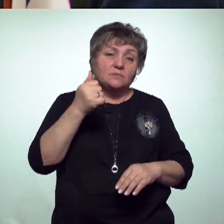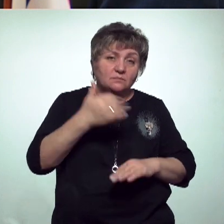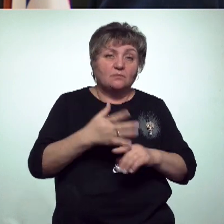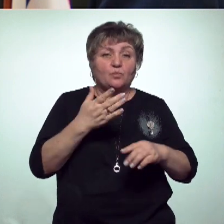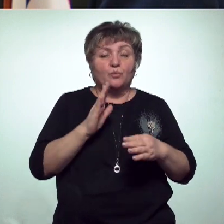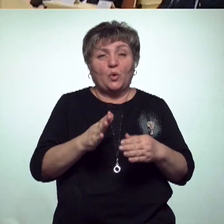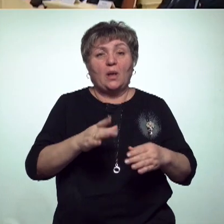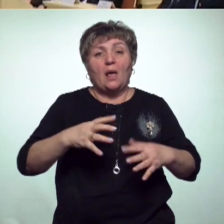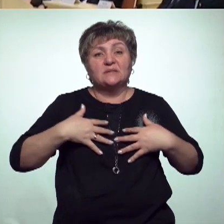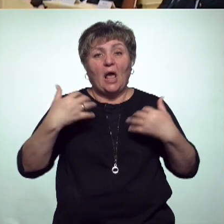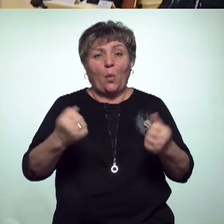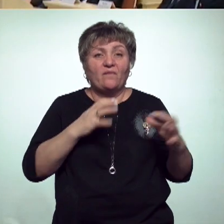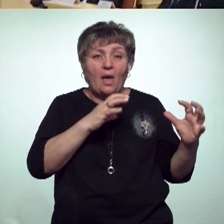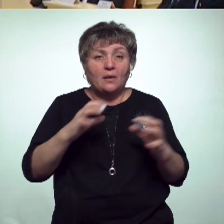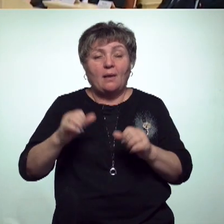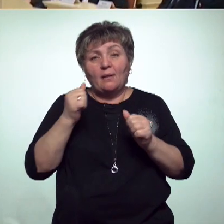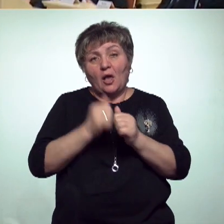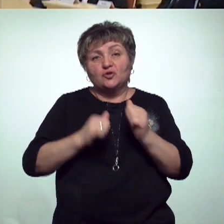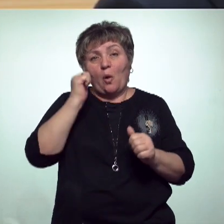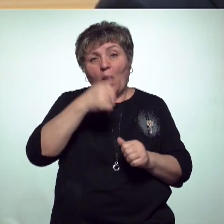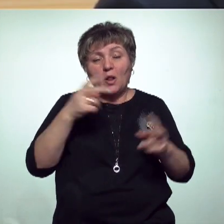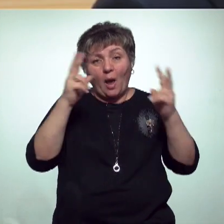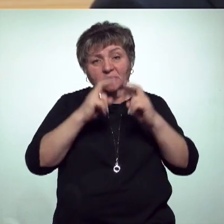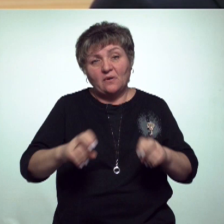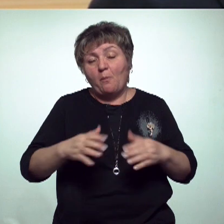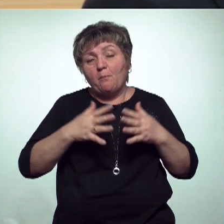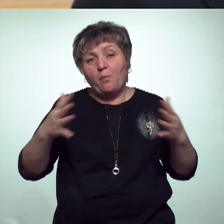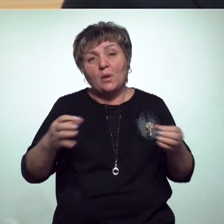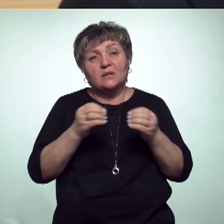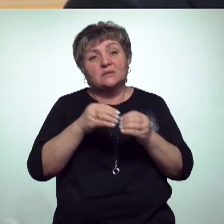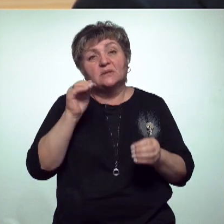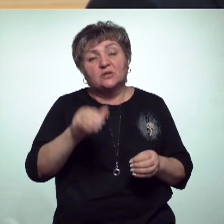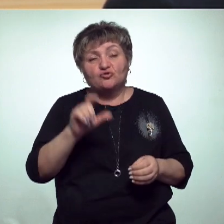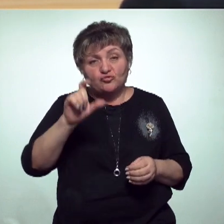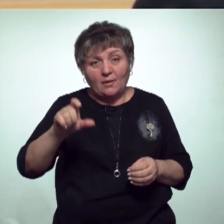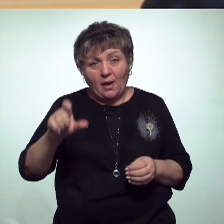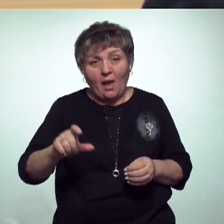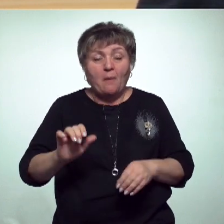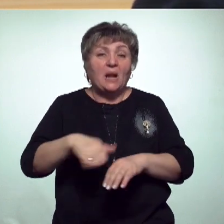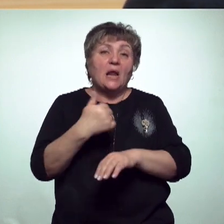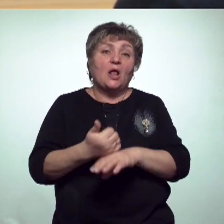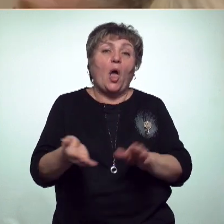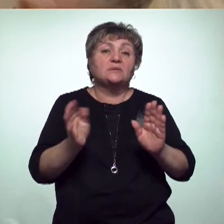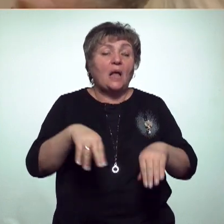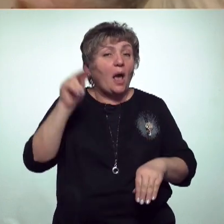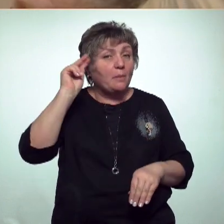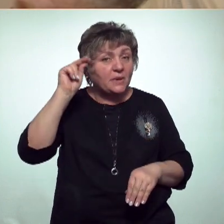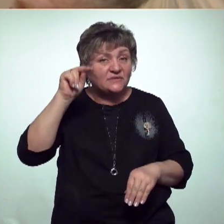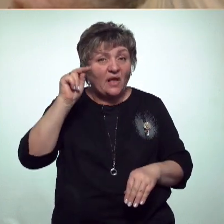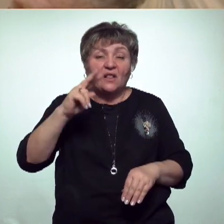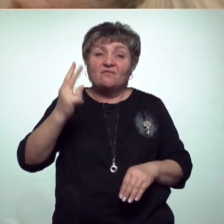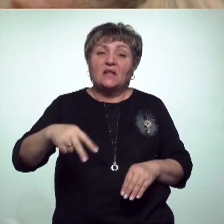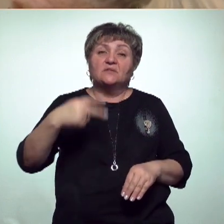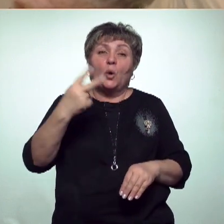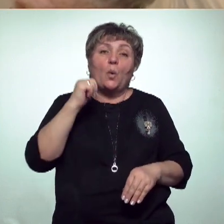репродуктивного здоровья, где ежегодно смогут проходить обследование более 10 тысяч человек. Приоритетом останется и образование. В 2022